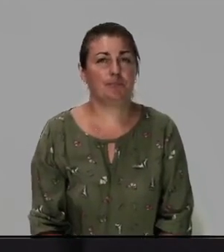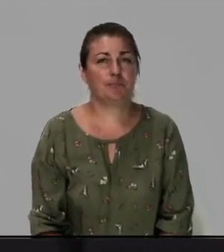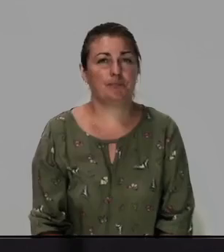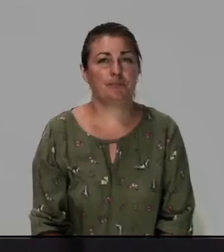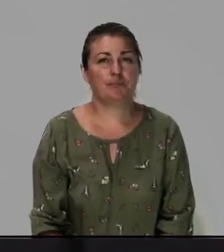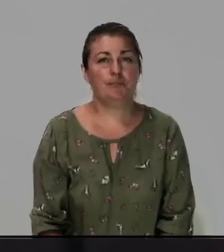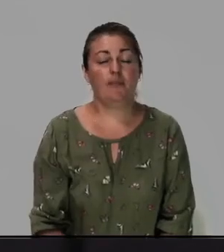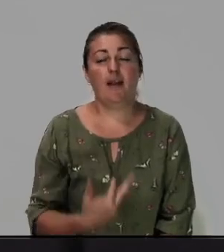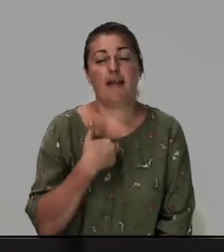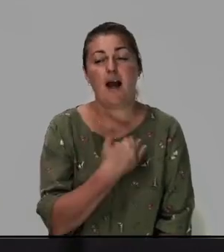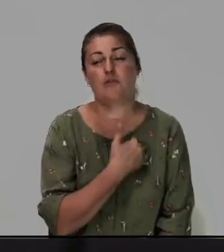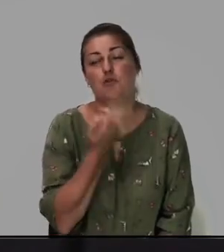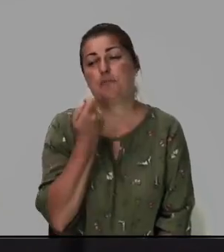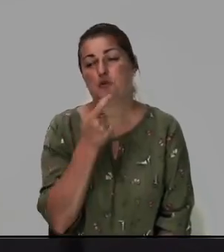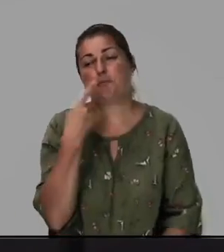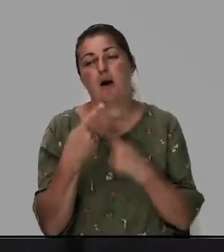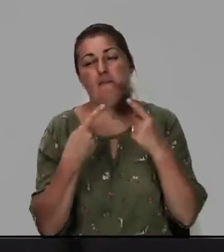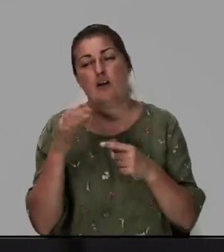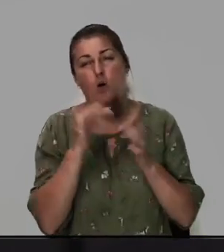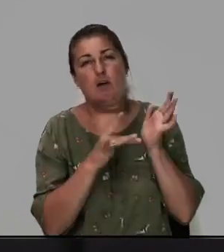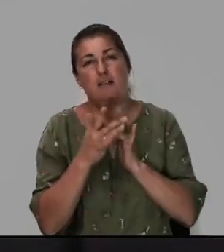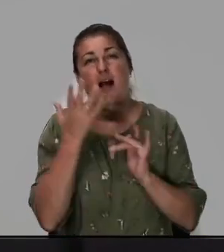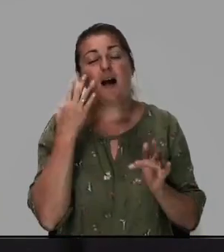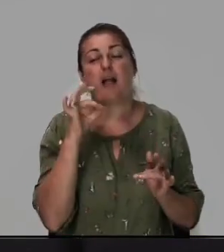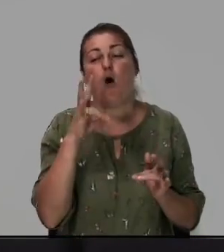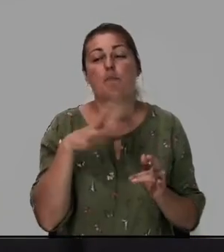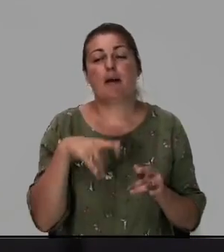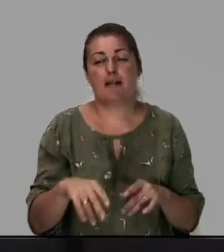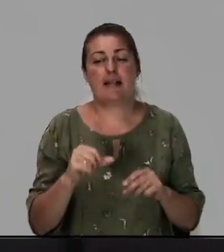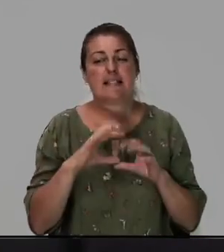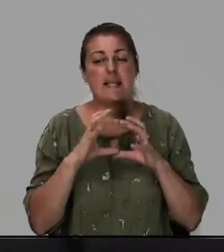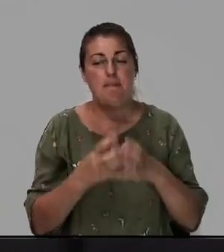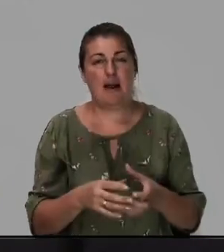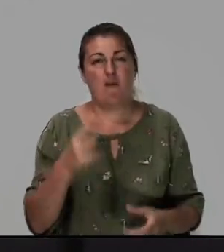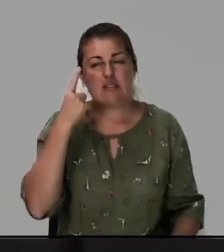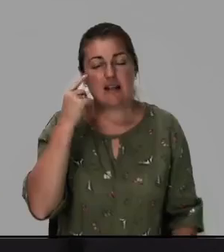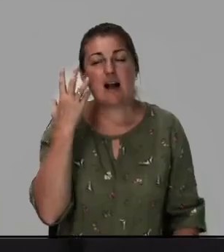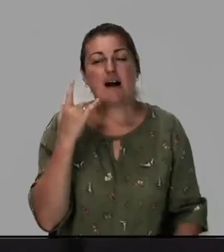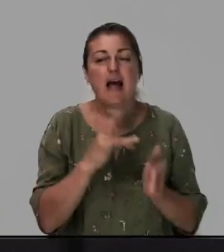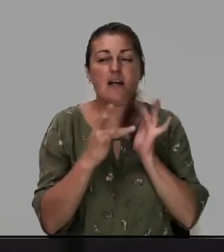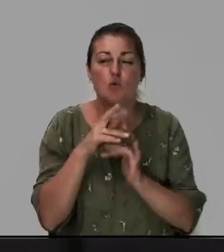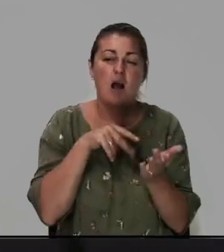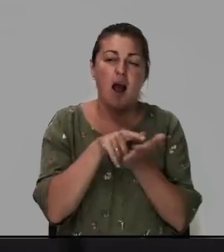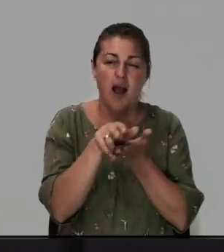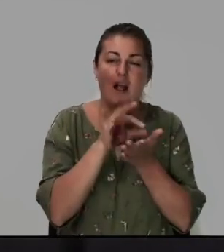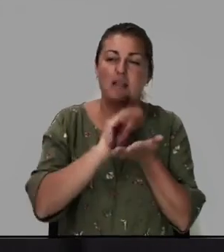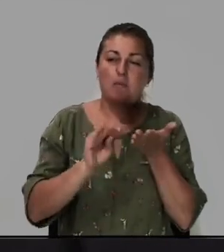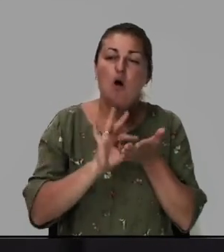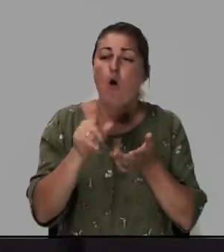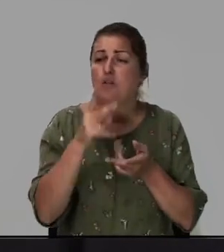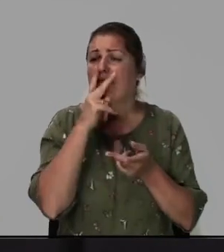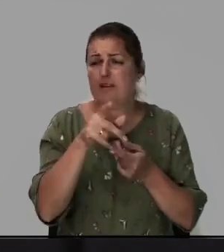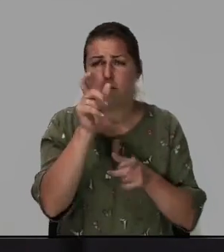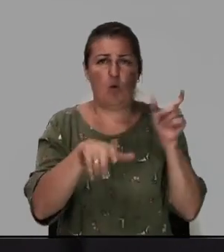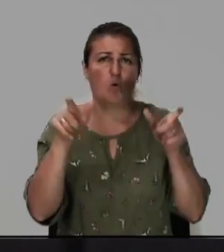я хочу немножко поговорить о Христе когда Он был на земле знаете когда Иисус ходил написано Он видел людей